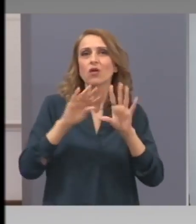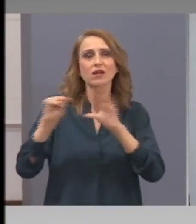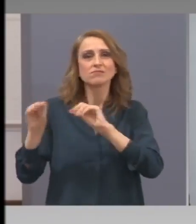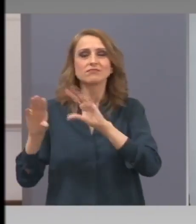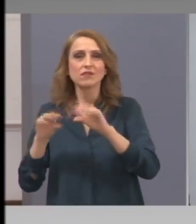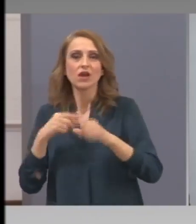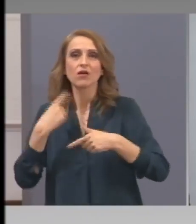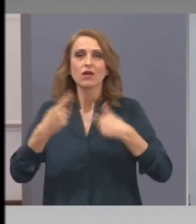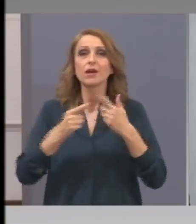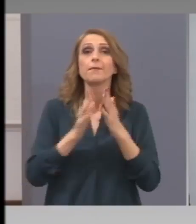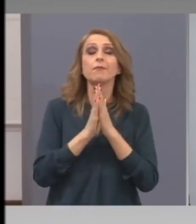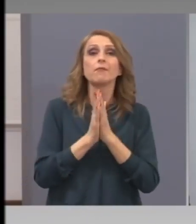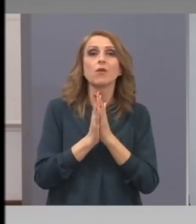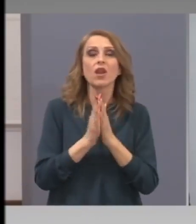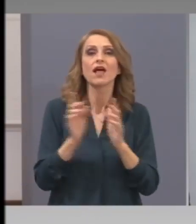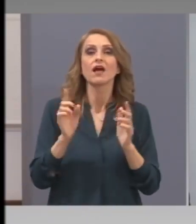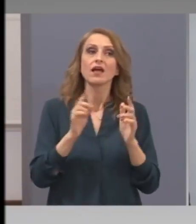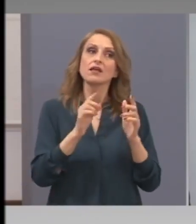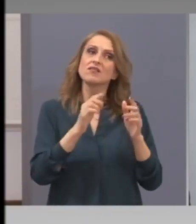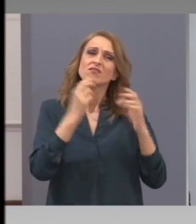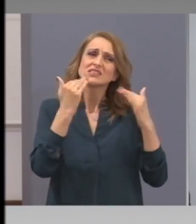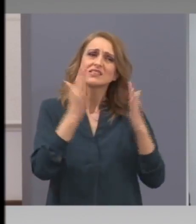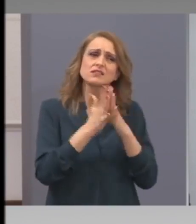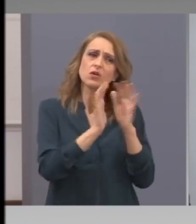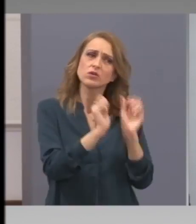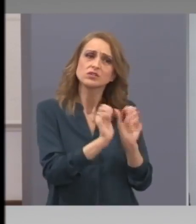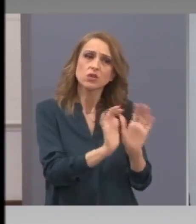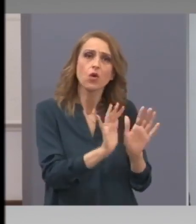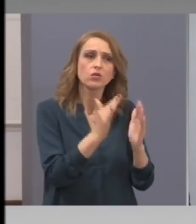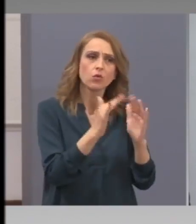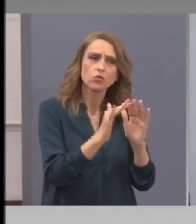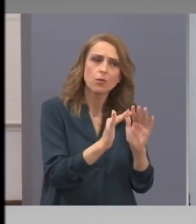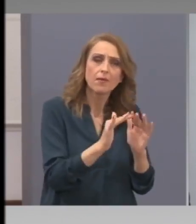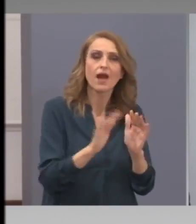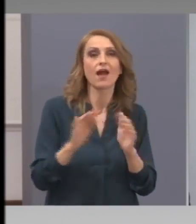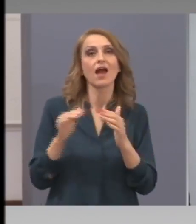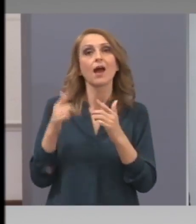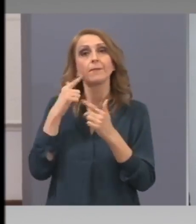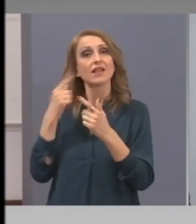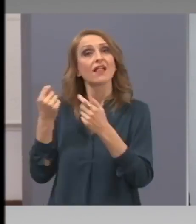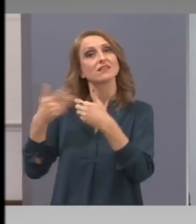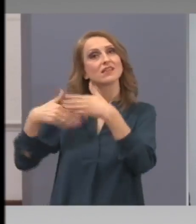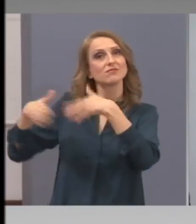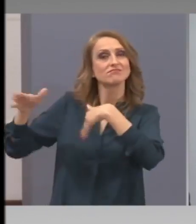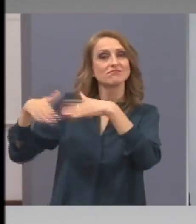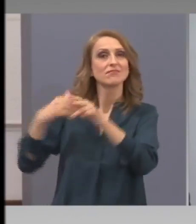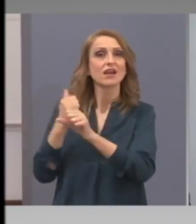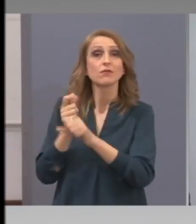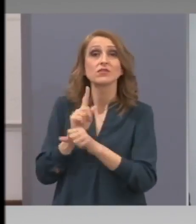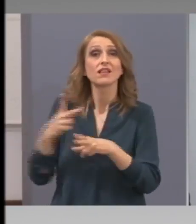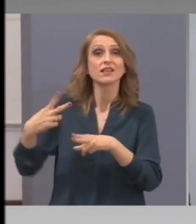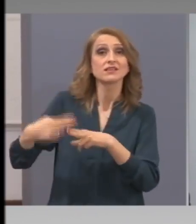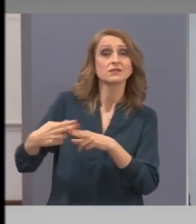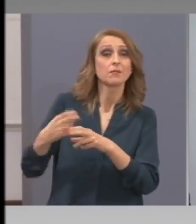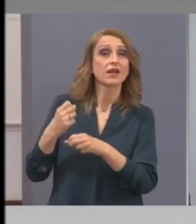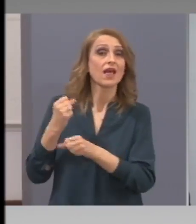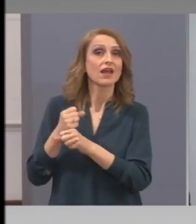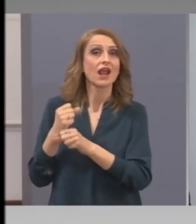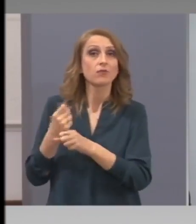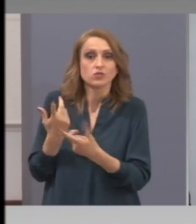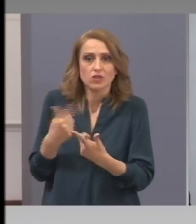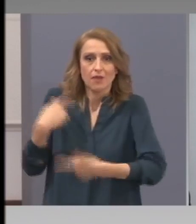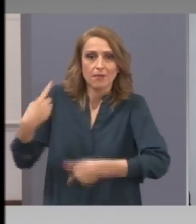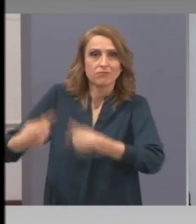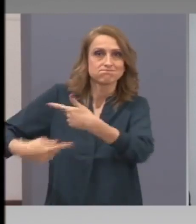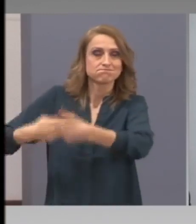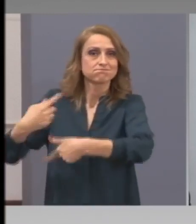за да не спре работата. Да, тя няма да е така печеливство, тя няма да даде такъв брутен вътрешен продукт,